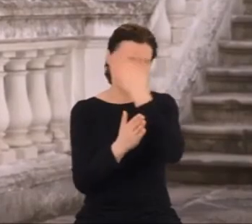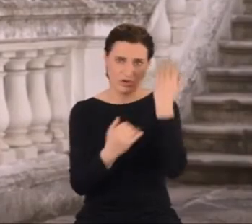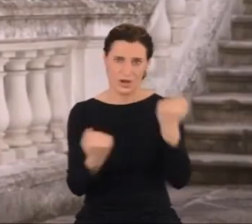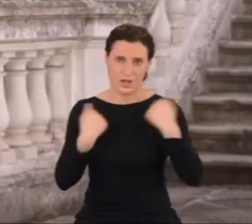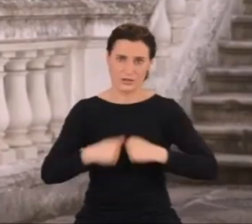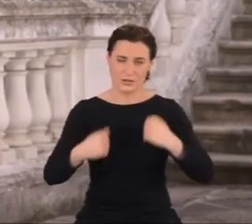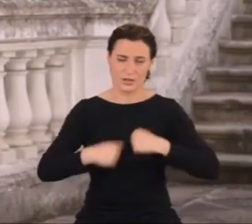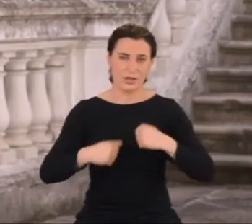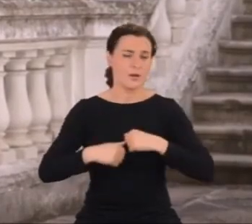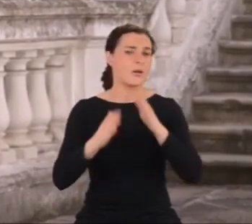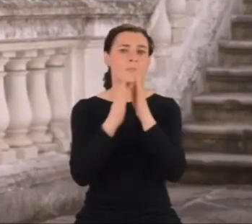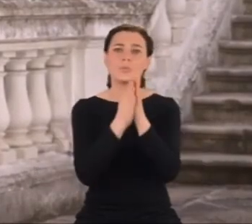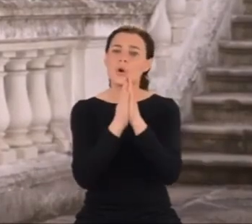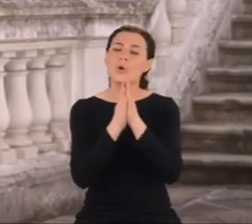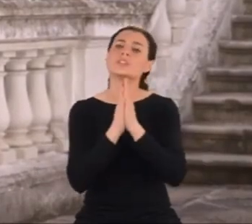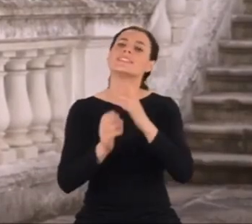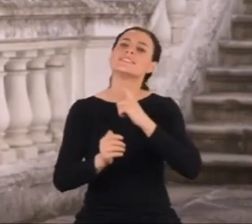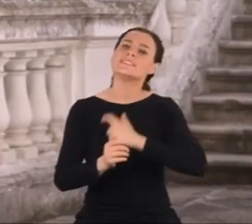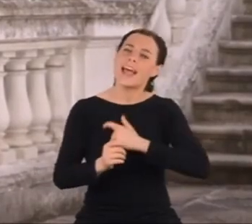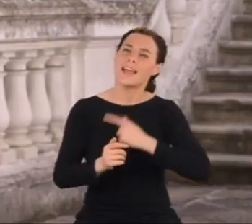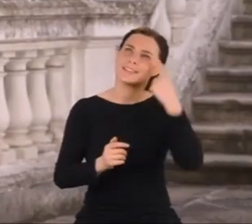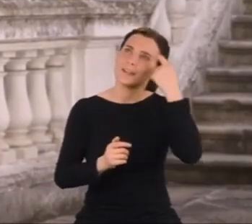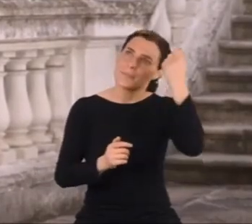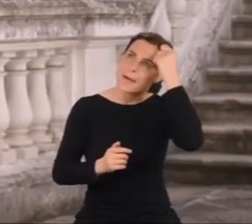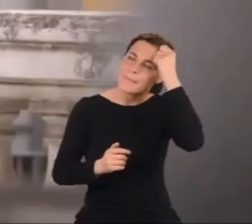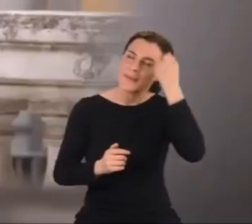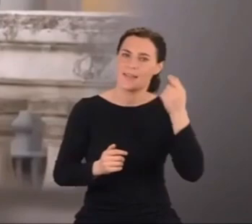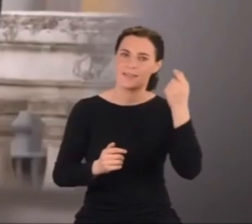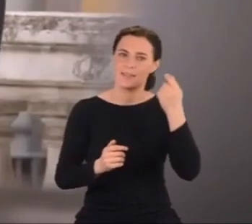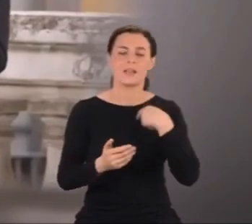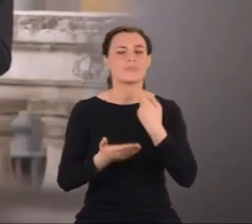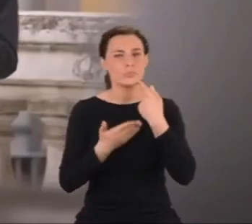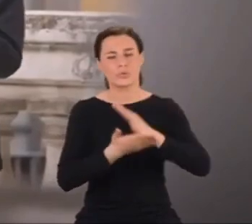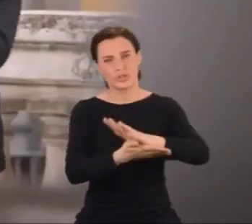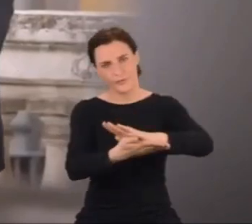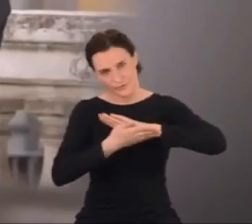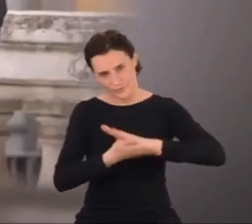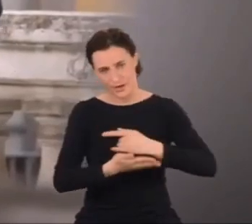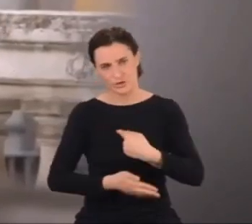Proszę, zachowajcie mnie w swoich sercach i wybaczcie.